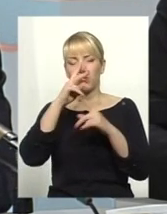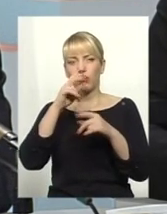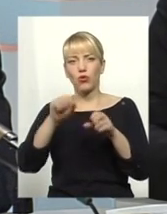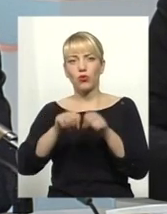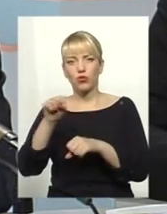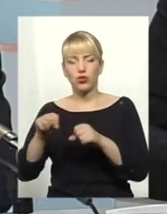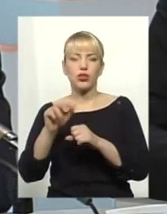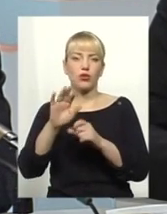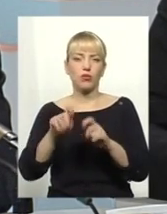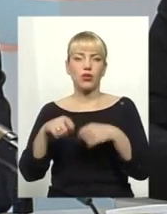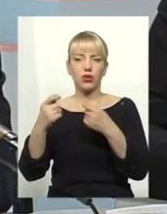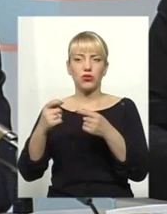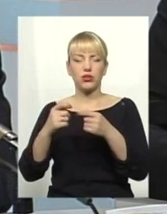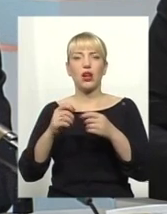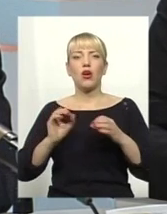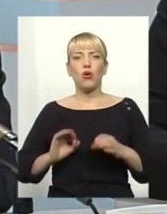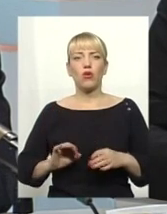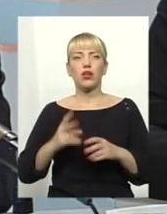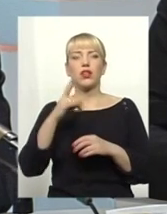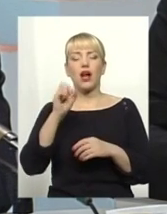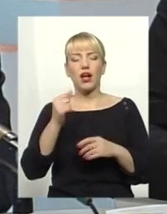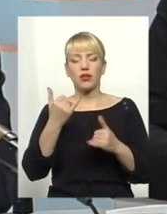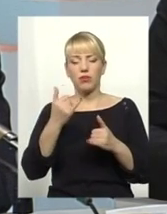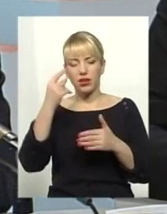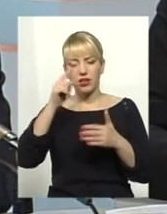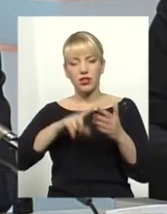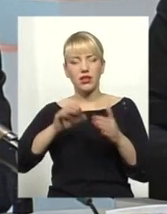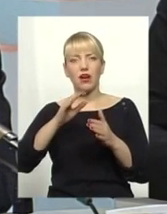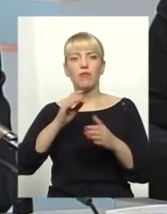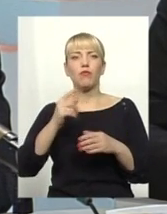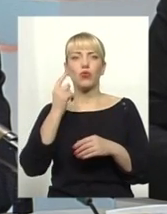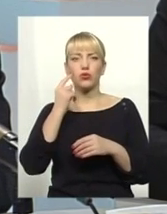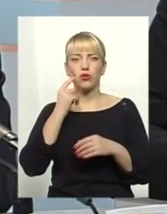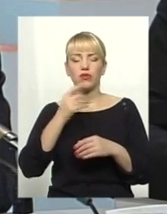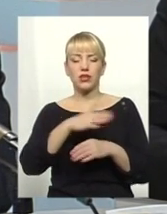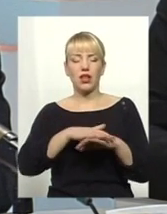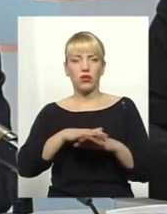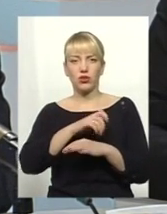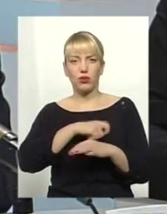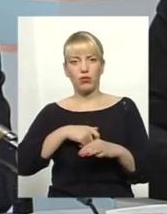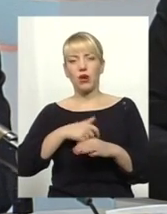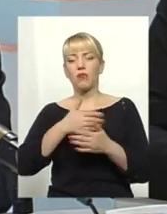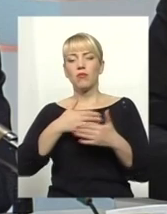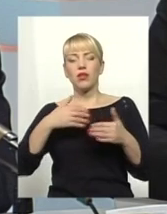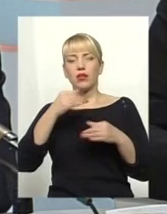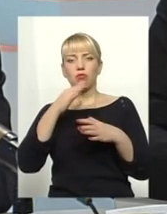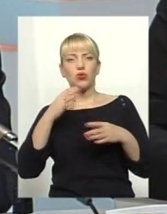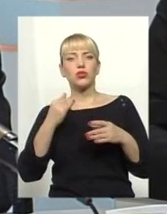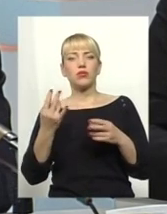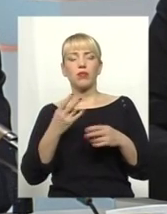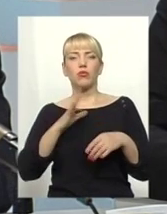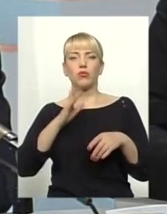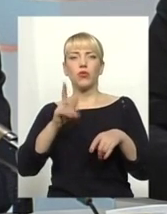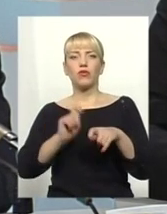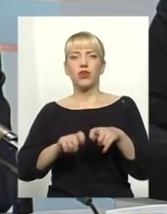надіятись на порядність народних депутатів ми можемо, але все-таки потрібно буде перепровіряти ці дані